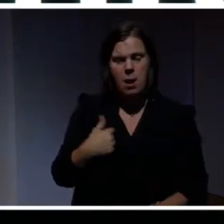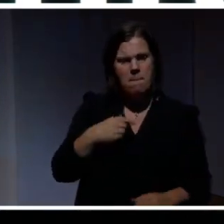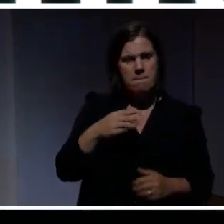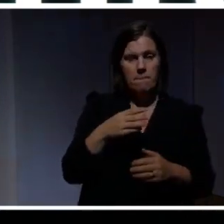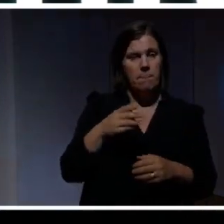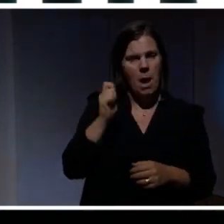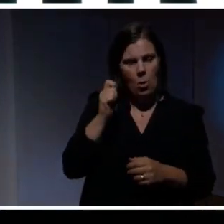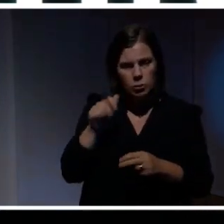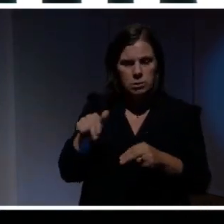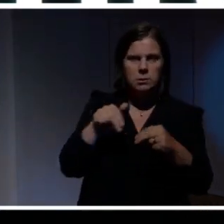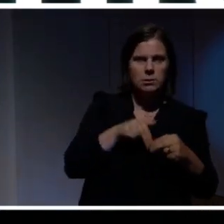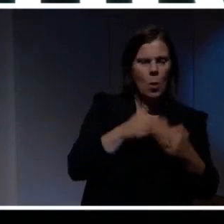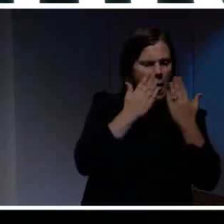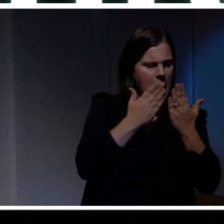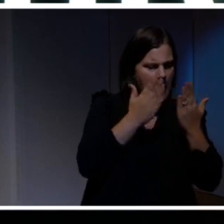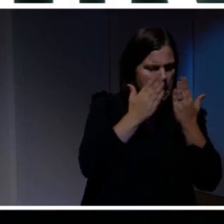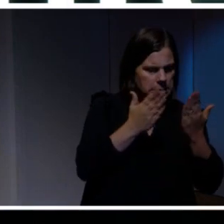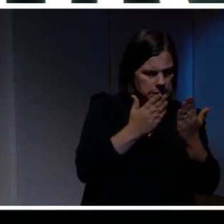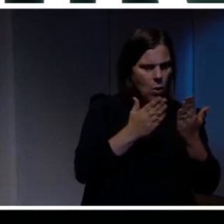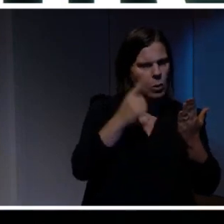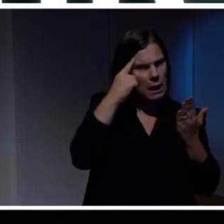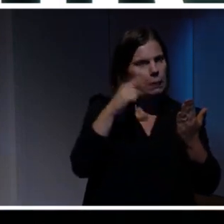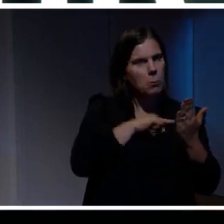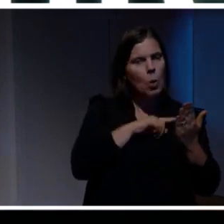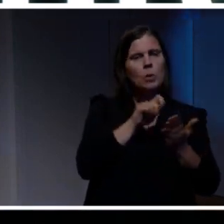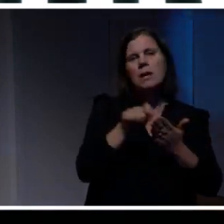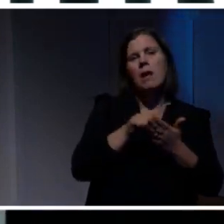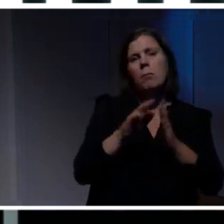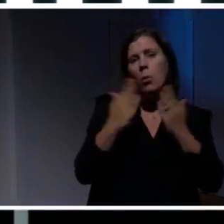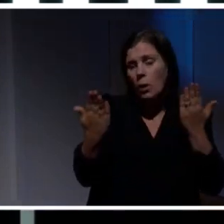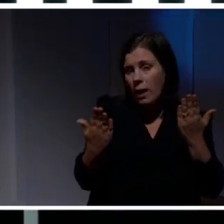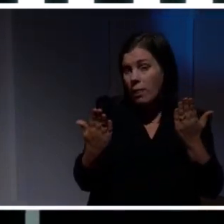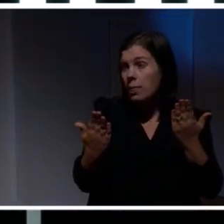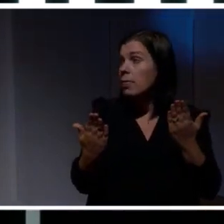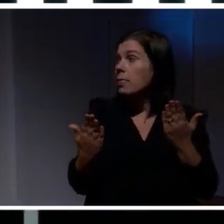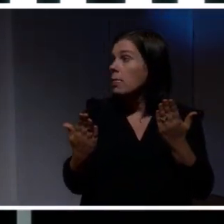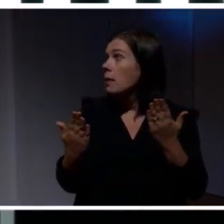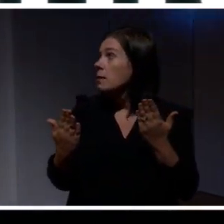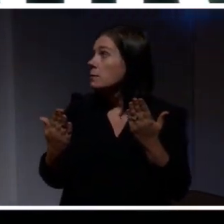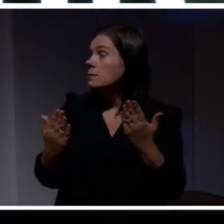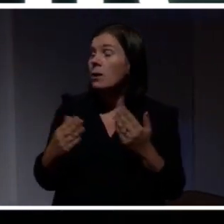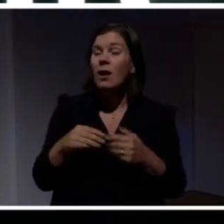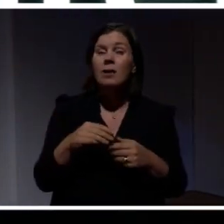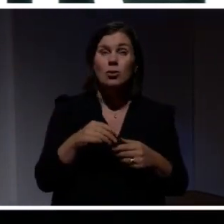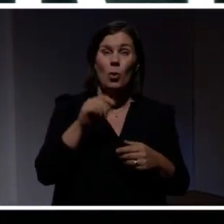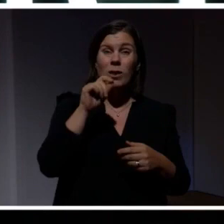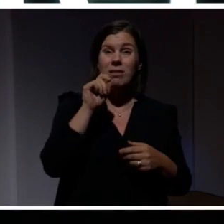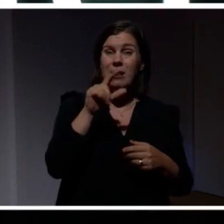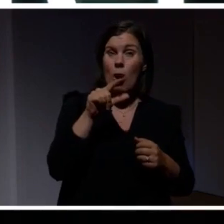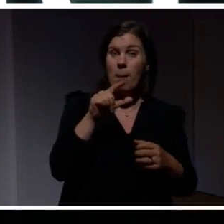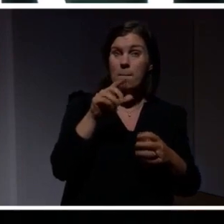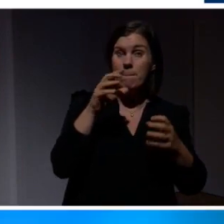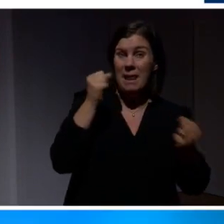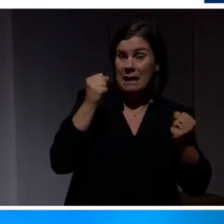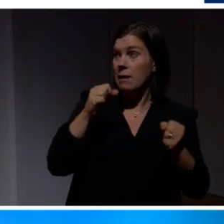läste väldigt mycket, tänkte väldigt mycket och skrev då den här boken. Så den ena sidan av den digitala paniken, det handlar om det